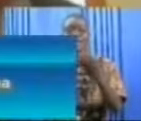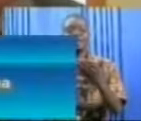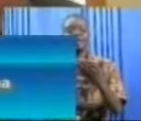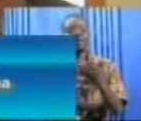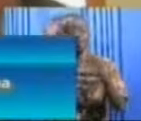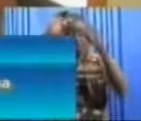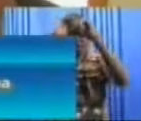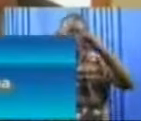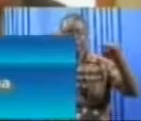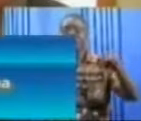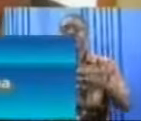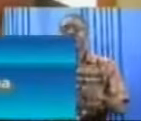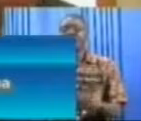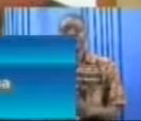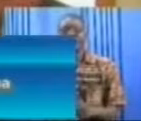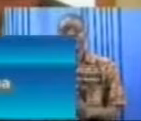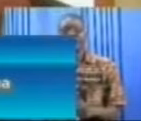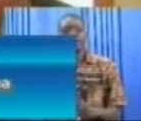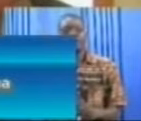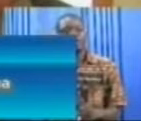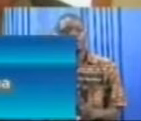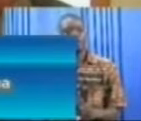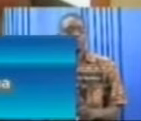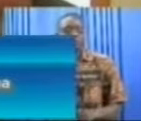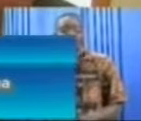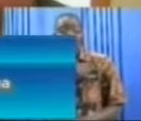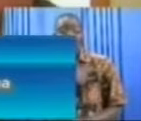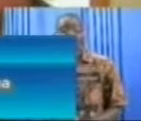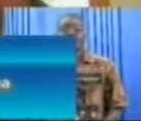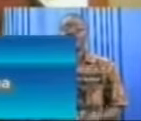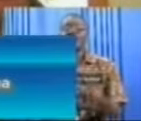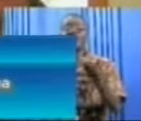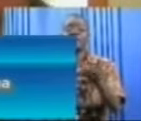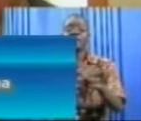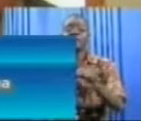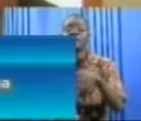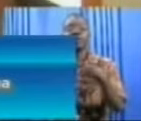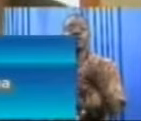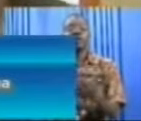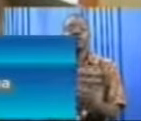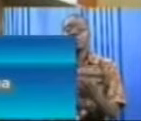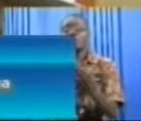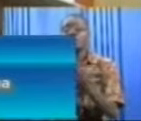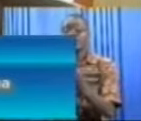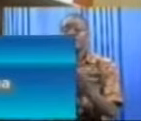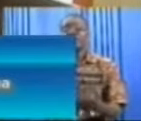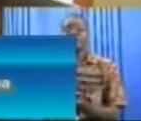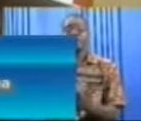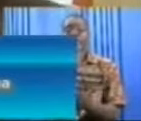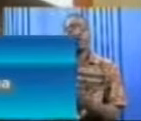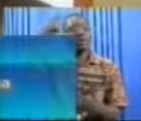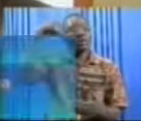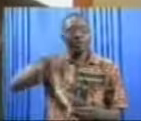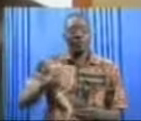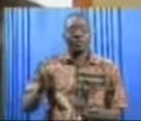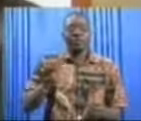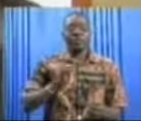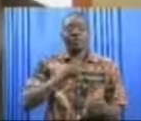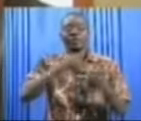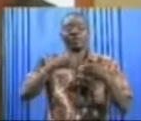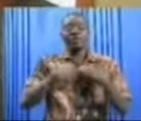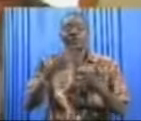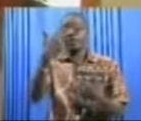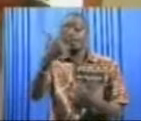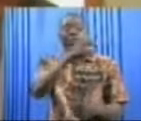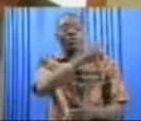le président du Faso pour la haute distinction qu'il m'a remise et surtout pour les relations de confiance que nous avons entretenues pendant ces trois